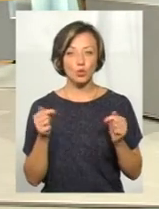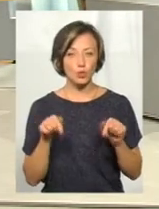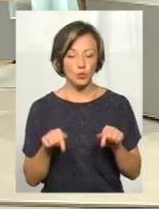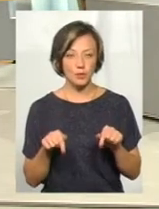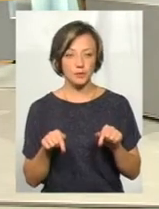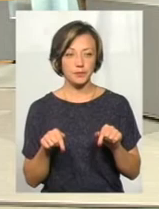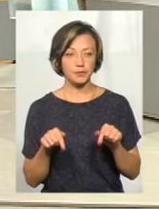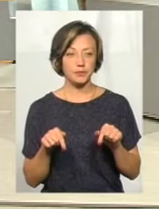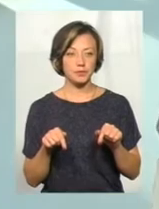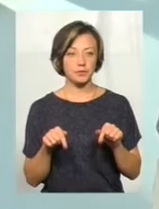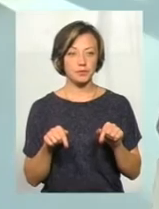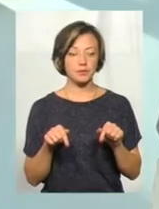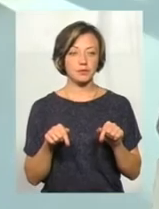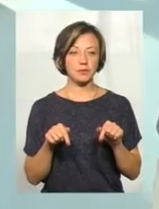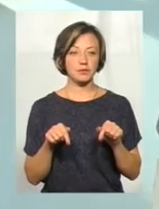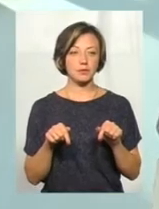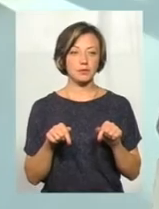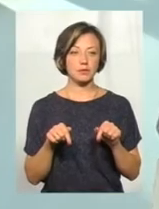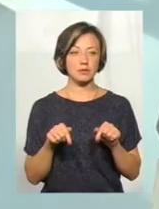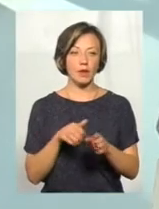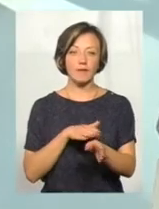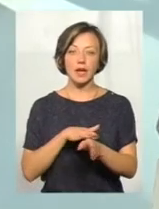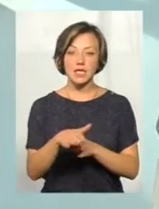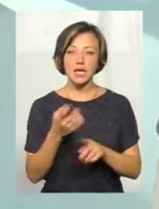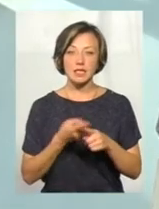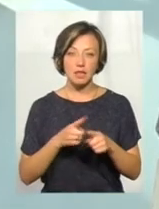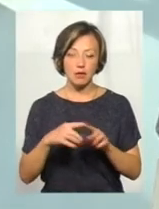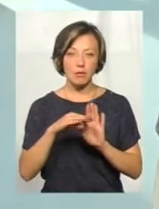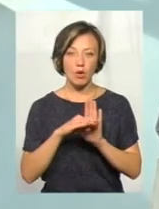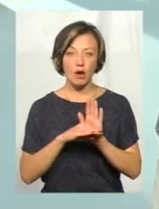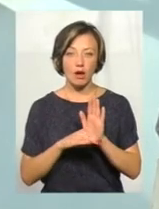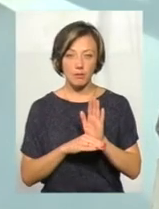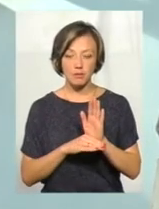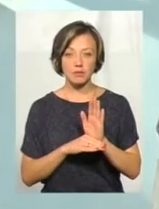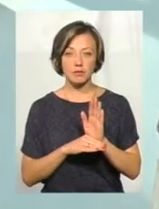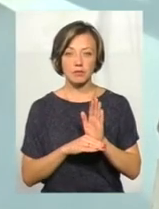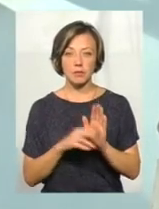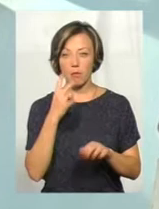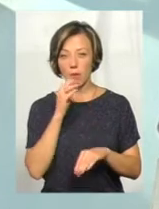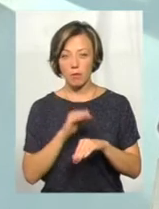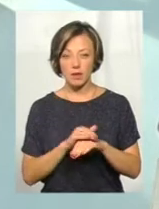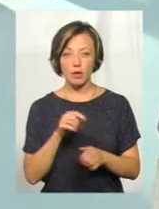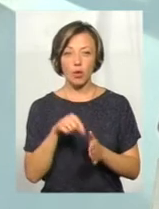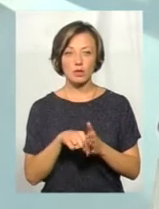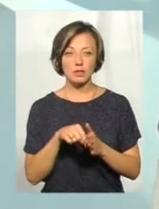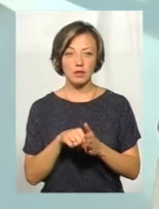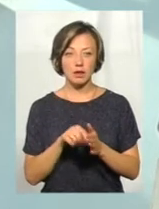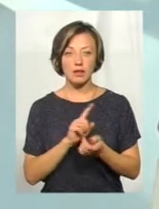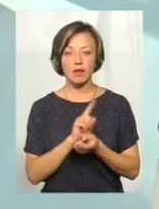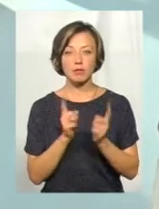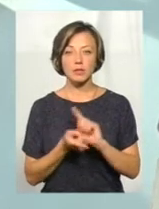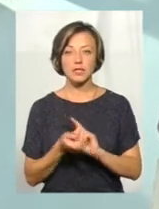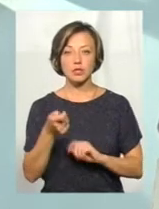в реалізації цієї програми помітні явні ознаки, навпаки,